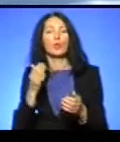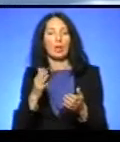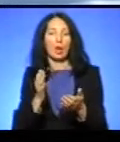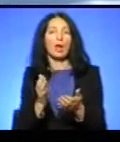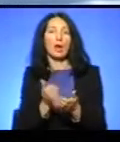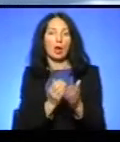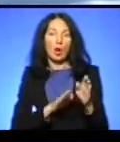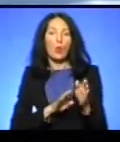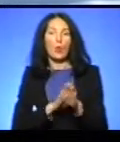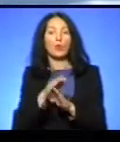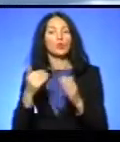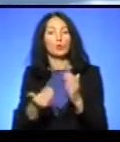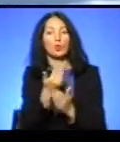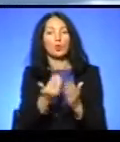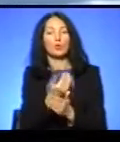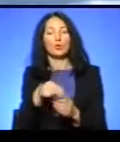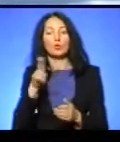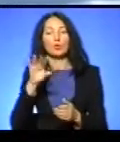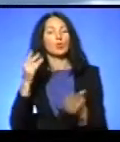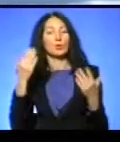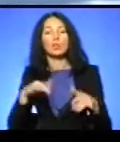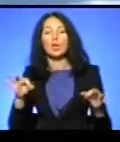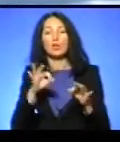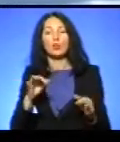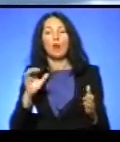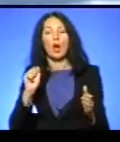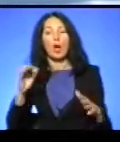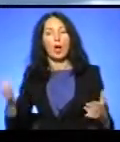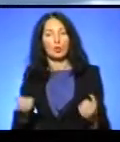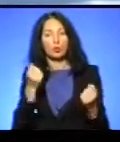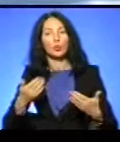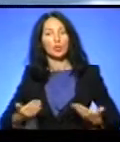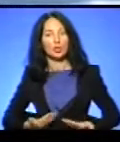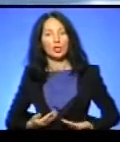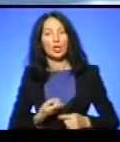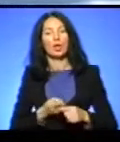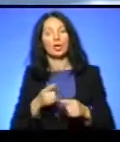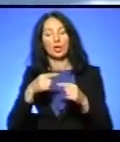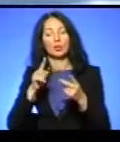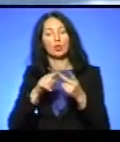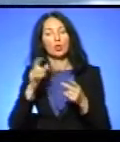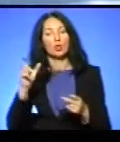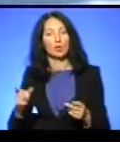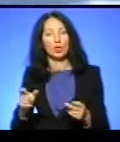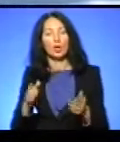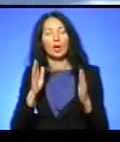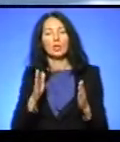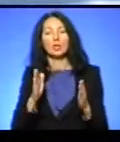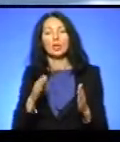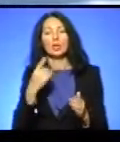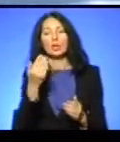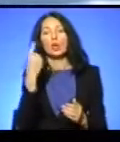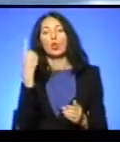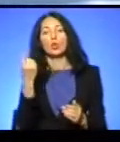Але суть в тому, що тільки ти один, можеш підійти якийсь конкретний людині. Розумієте, в чому